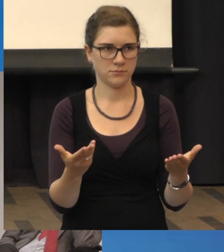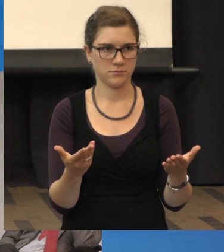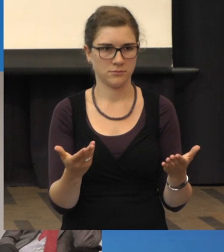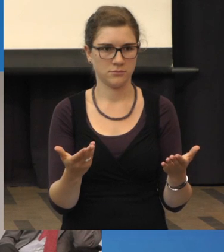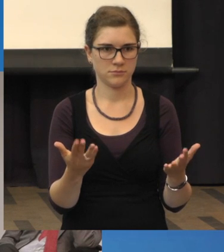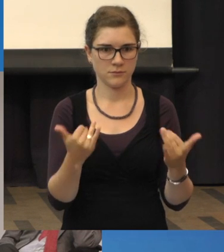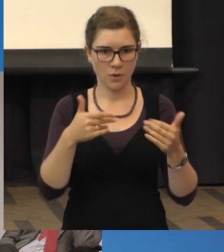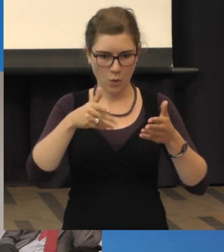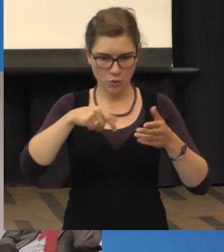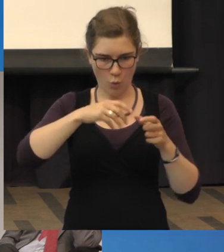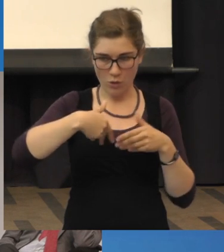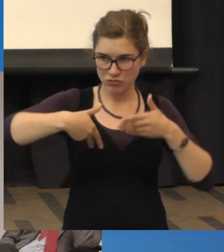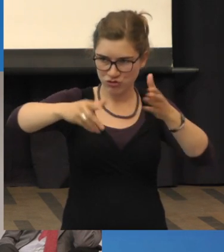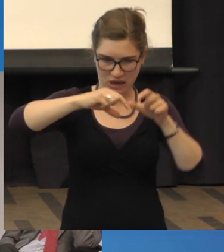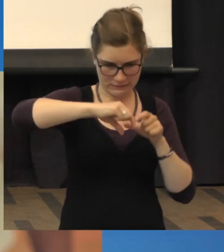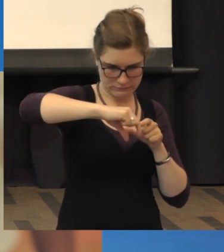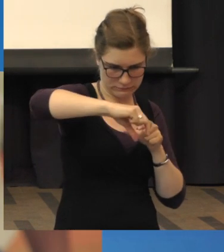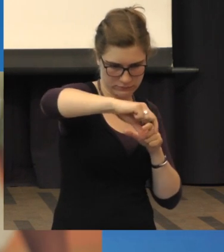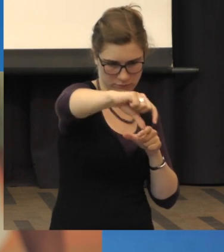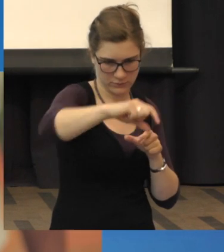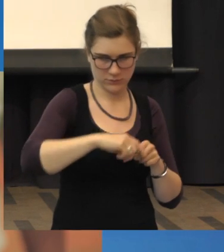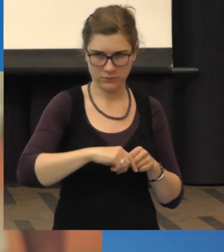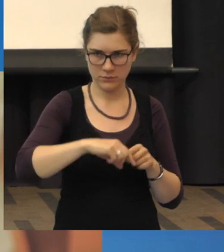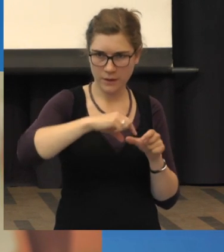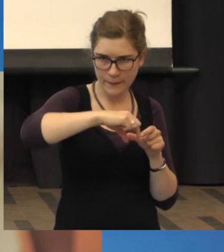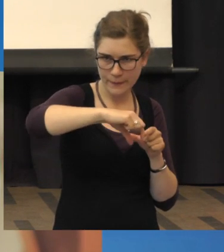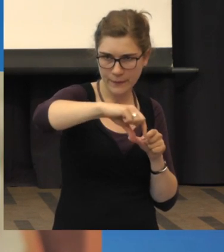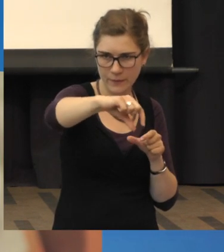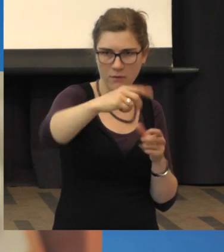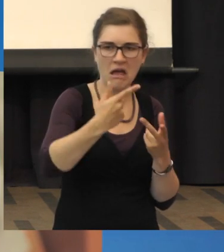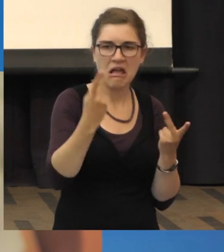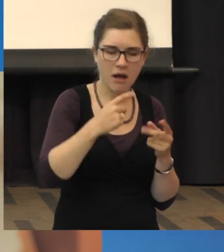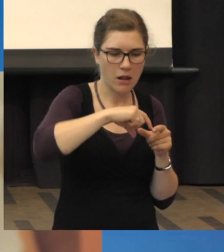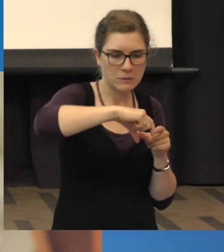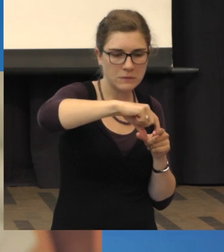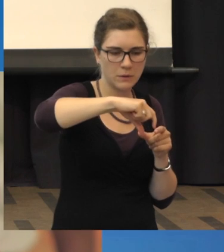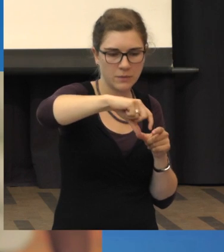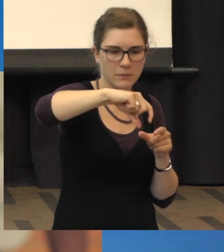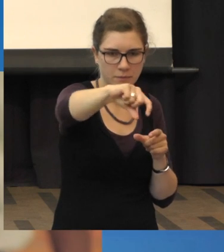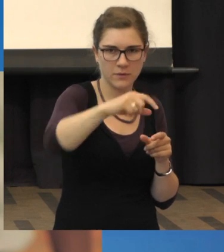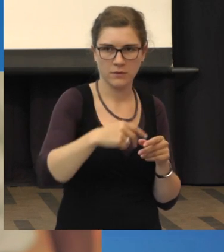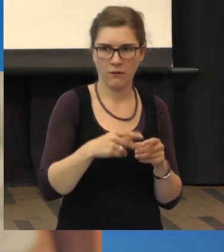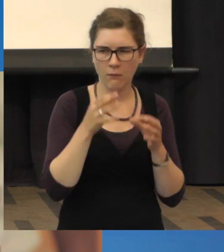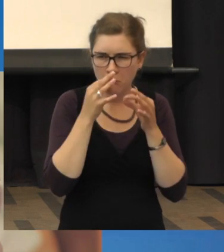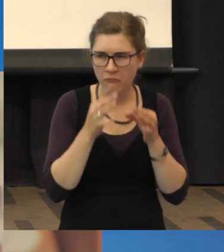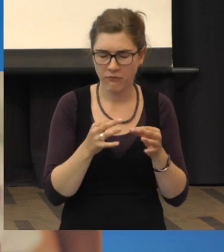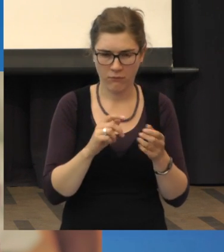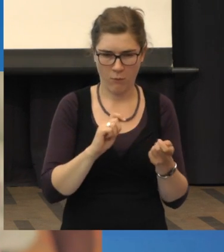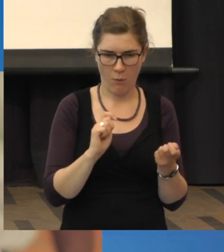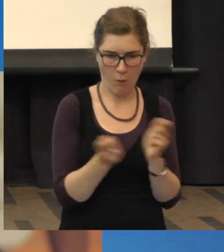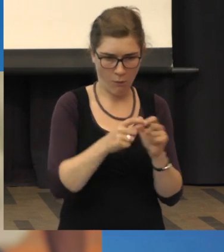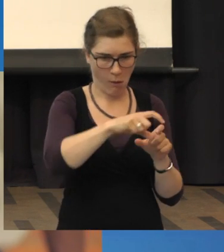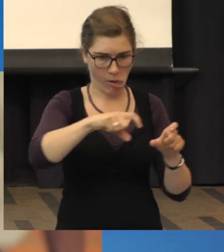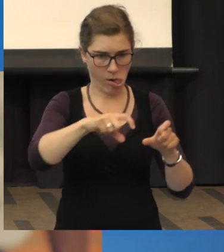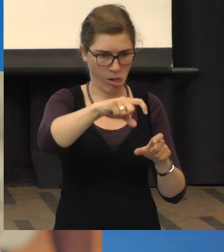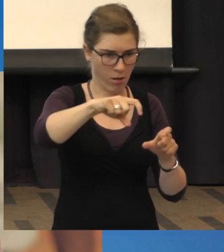Linien auf den Straßen wie durchgezogene oder unterbrochen Linien verwarfen sich total und